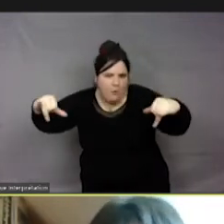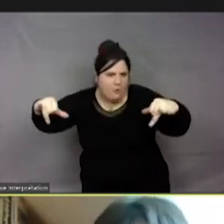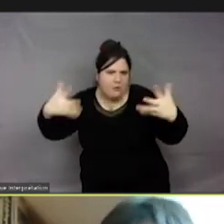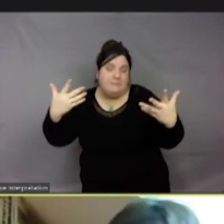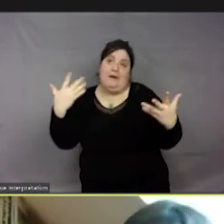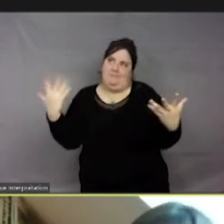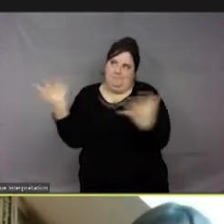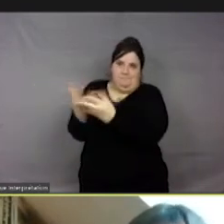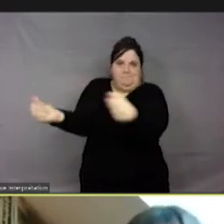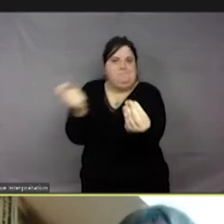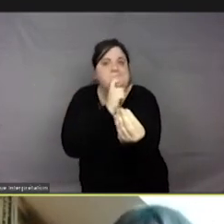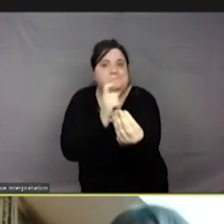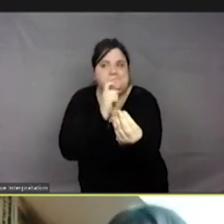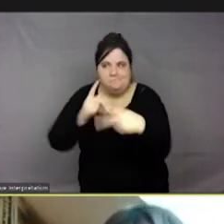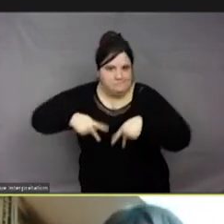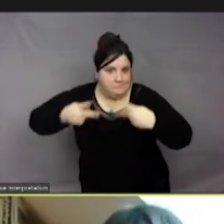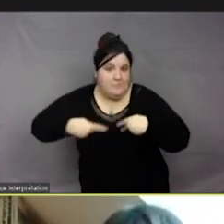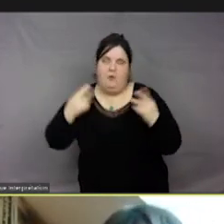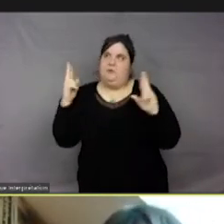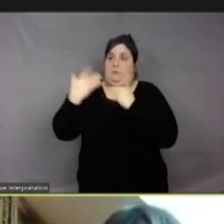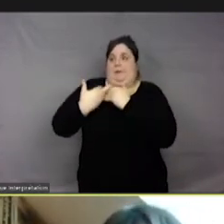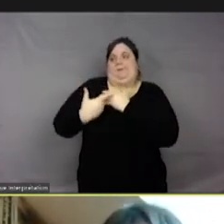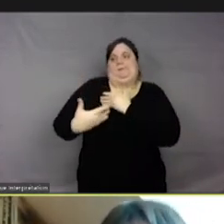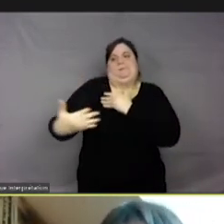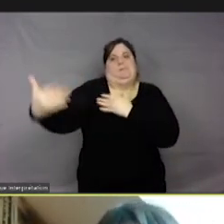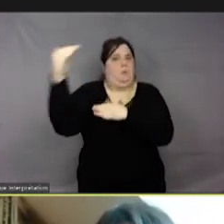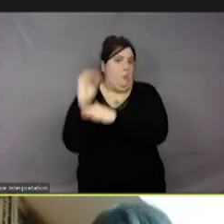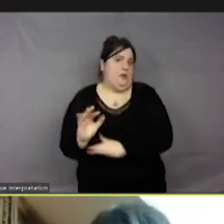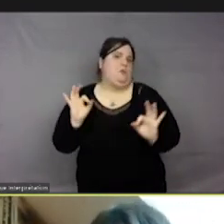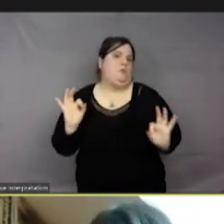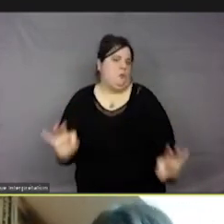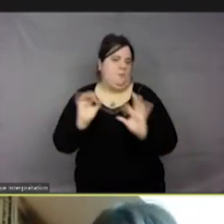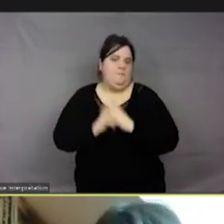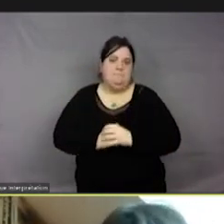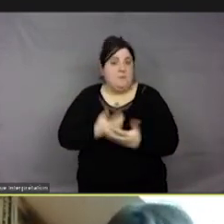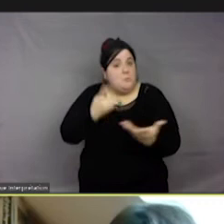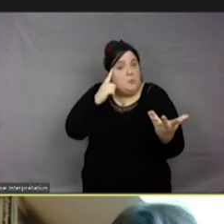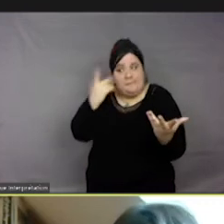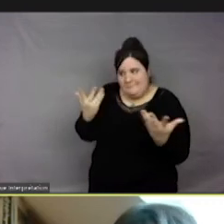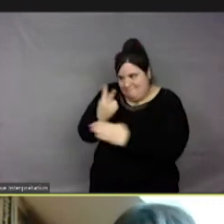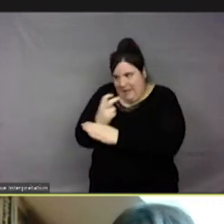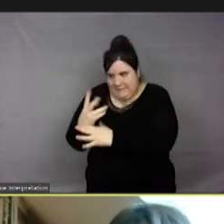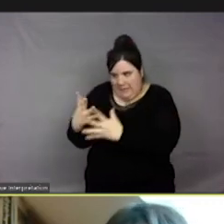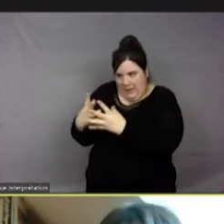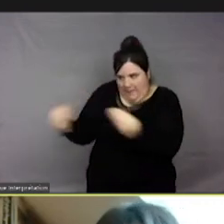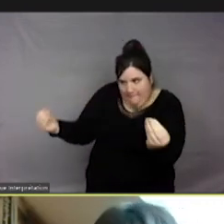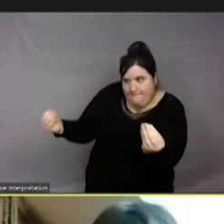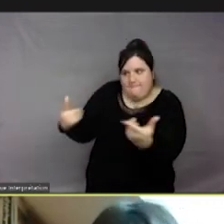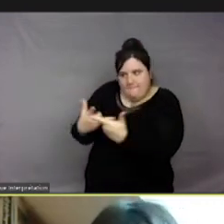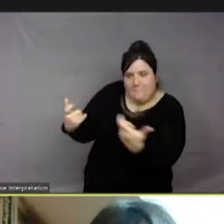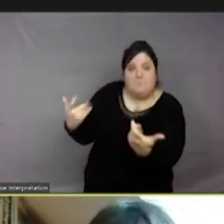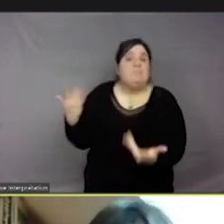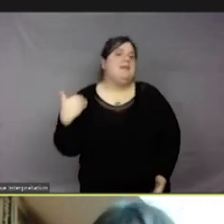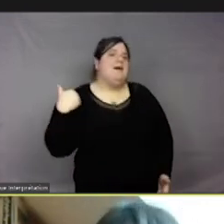vivant, et nous espérons qu'il va le rester le plus longtemps possible. Pourquoi ? Parce qu'il est menacé, nous en avons longuement parlé avec